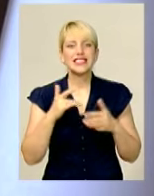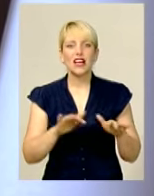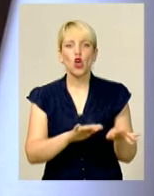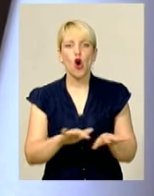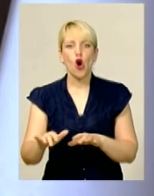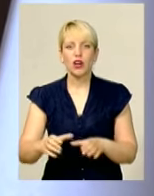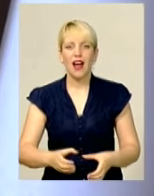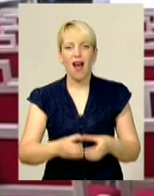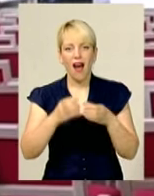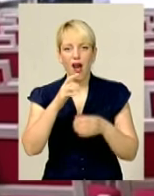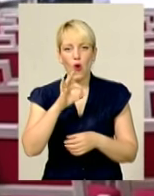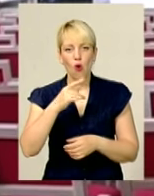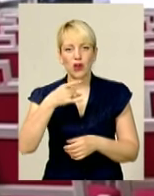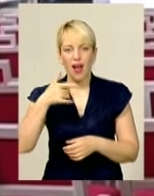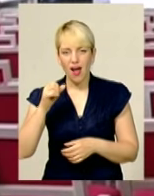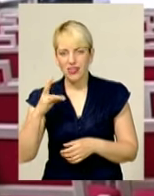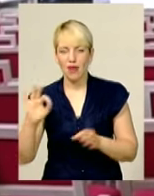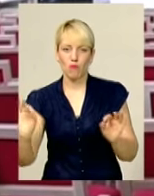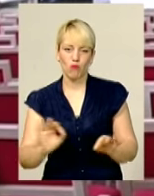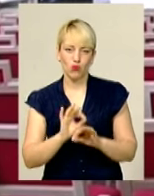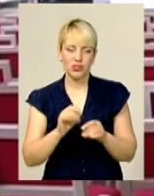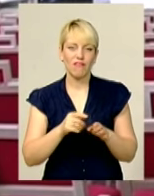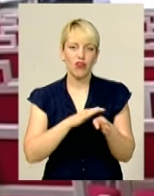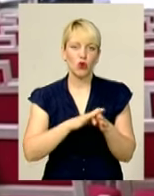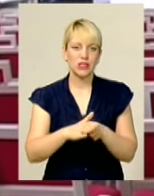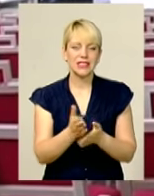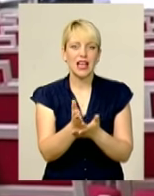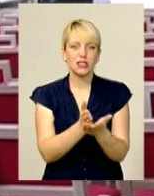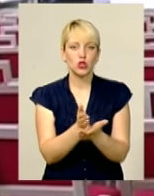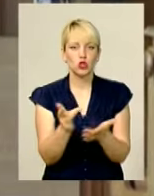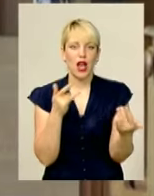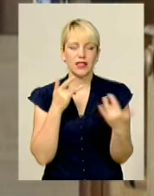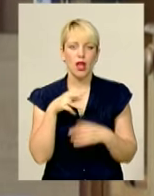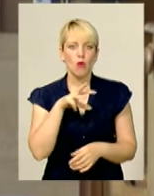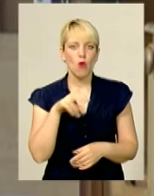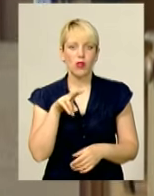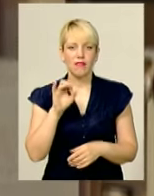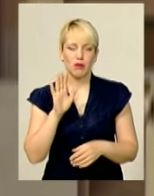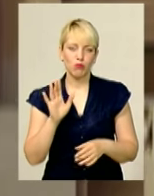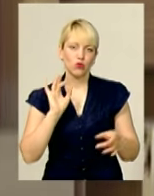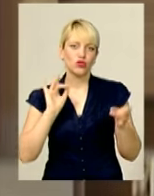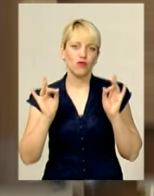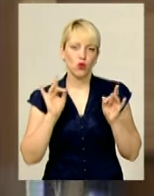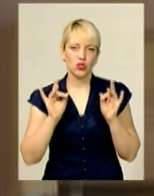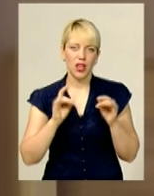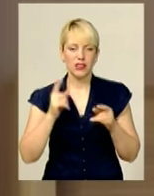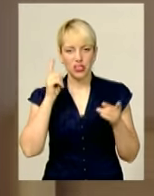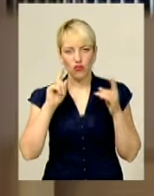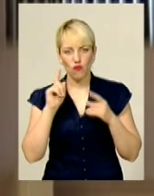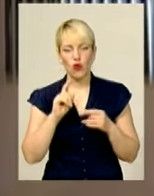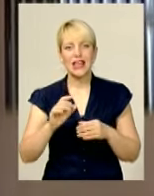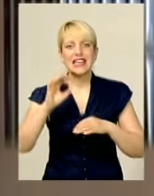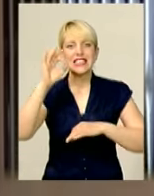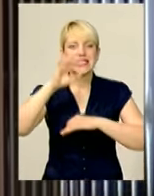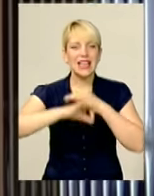програма особлива. У виконанні заслуженої артистки України Наталії Молдован звучатимуть ліричні твори відомих західноєвропейських